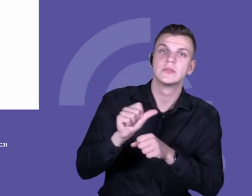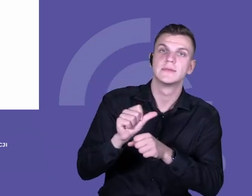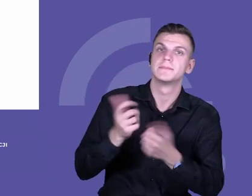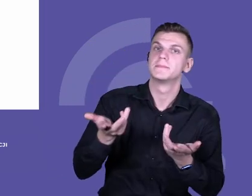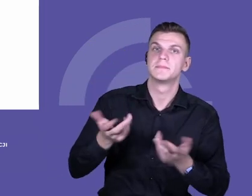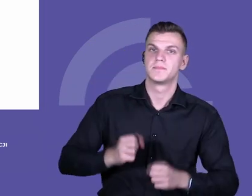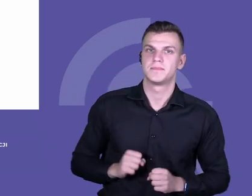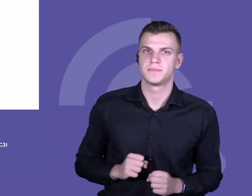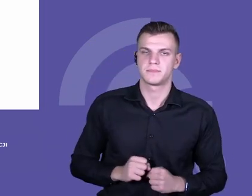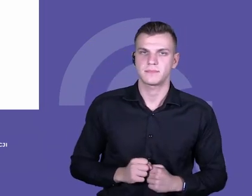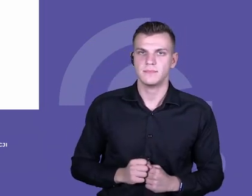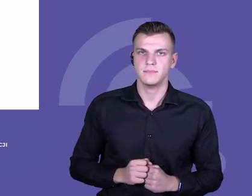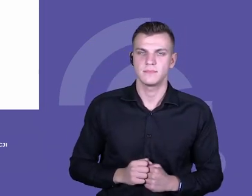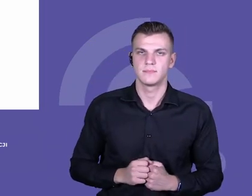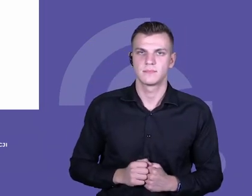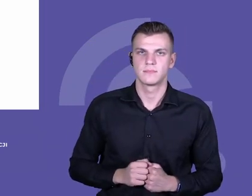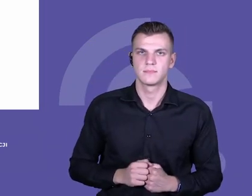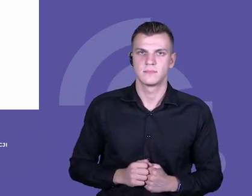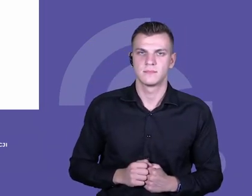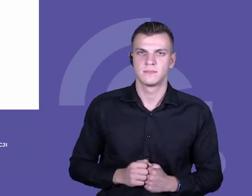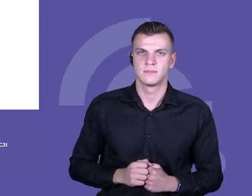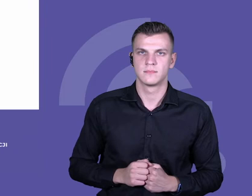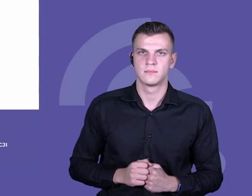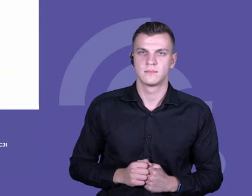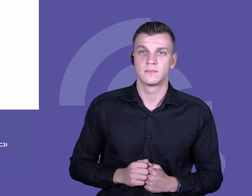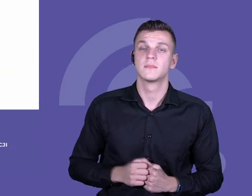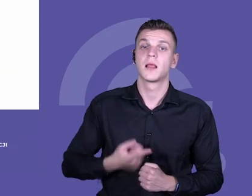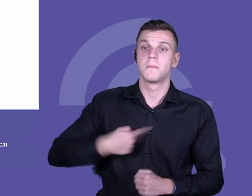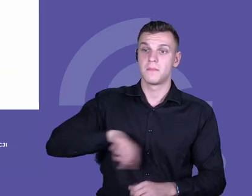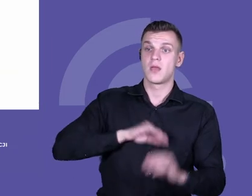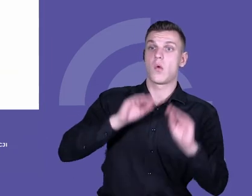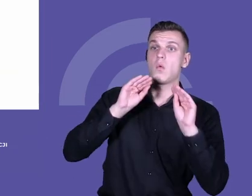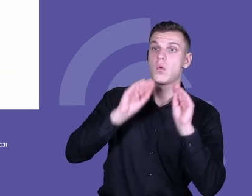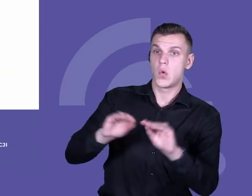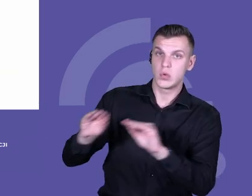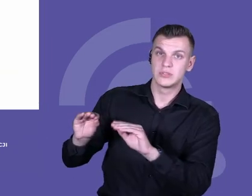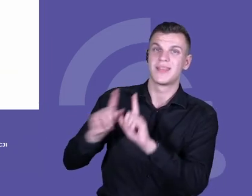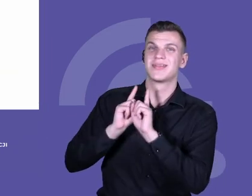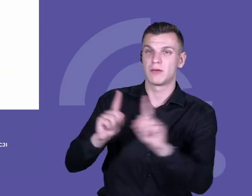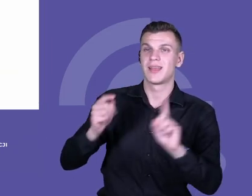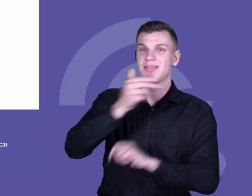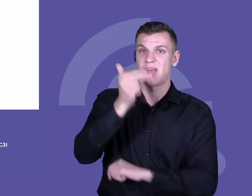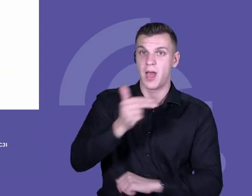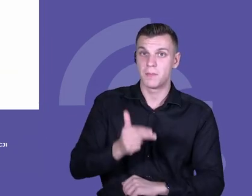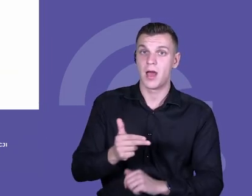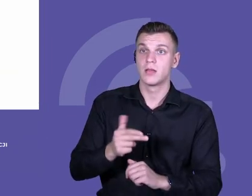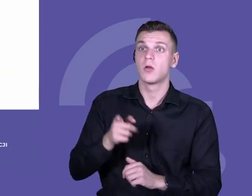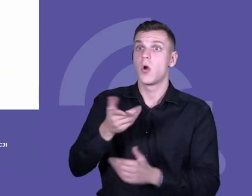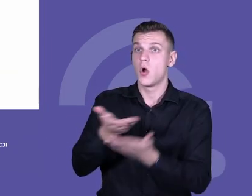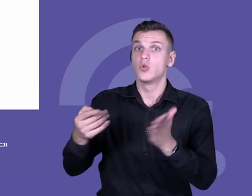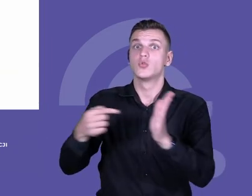uczniowie nauczyli się tego, czego właściwie ich uczymy. Często to wynika ze względu na